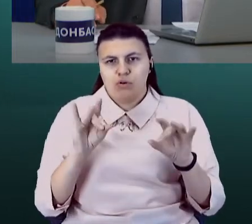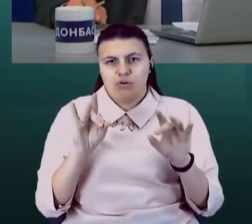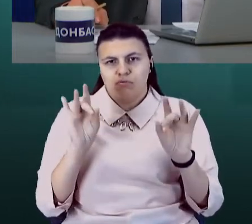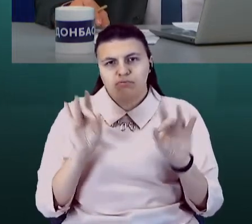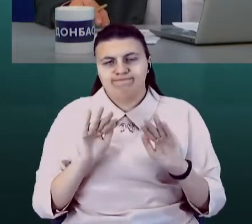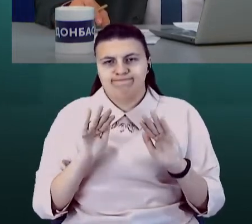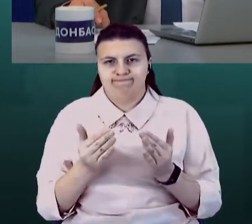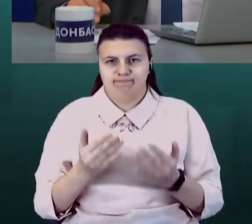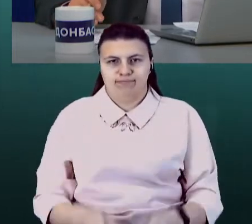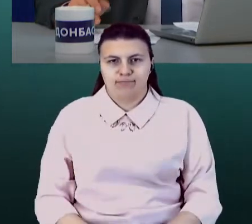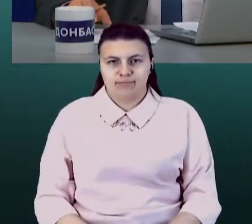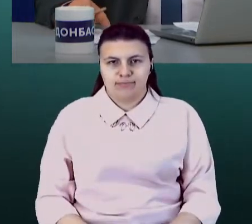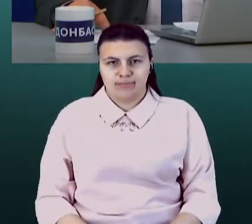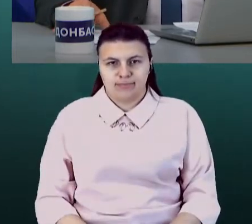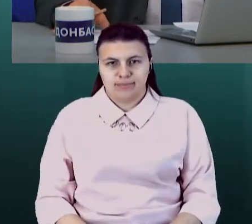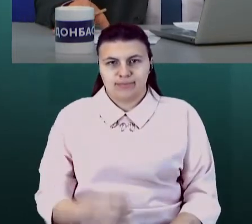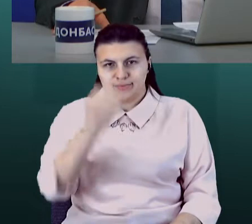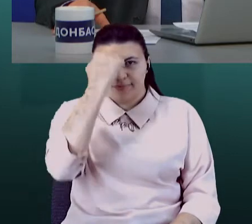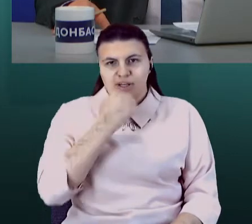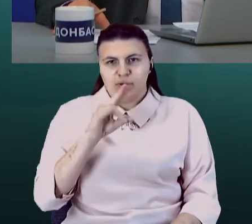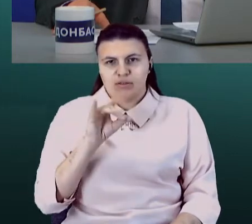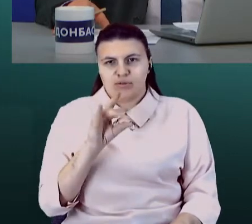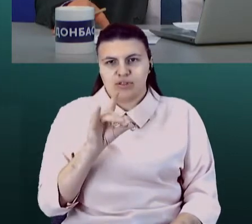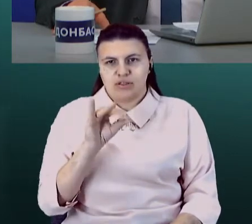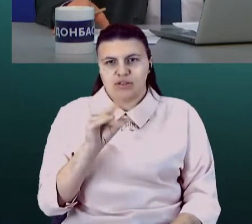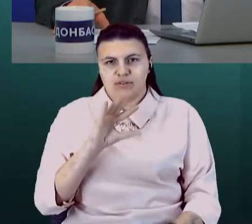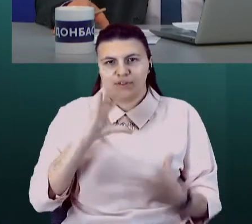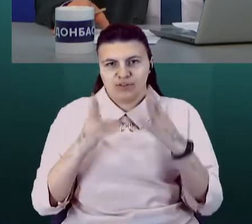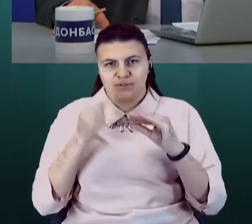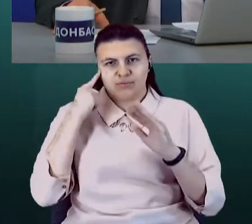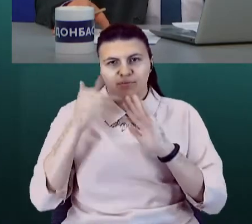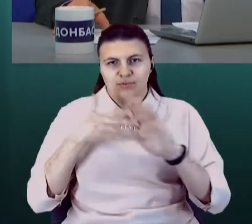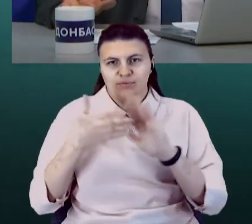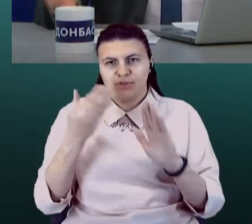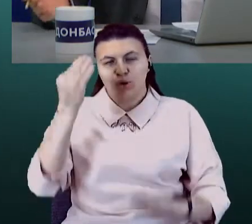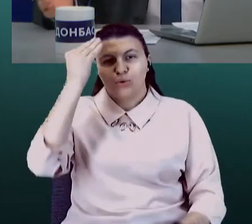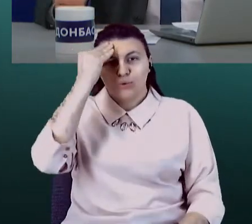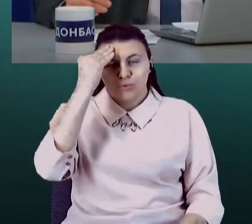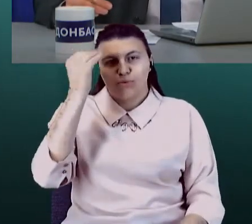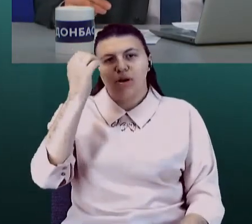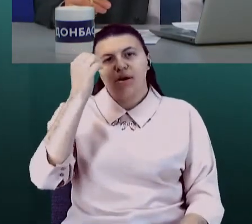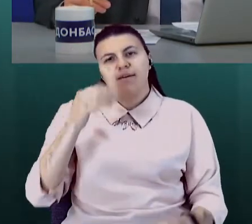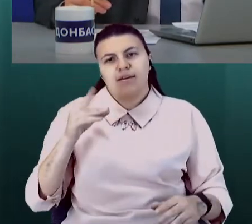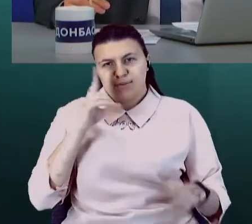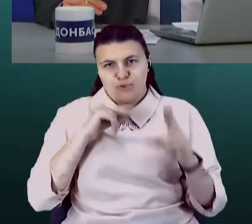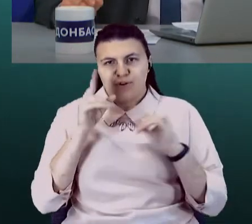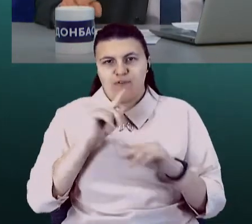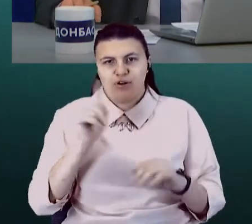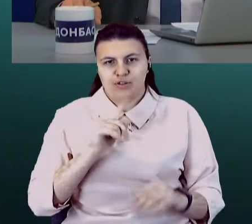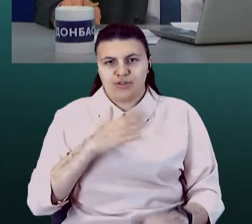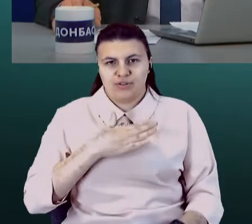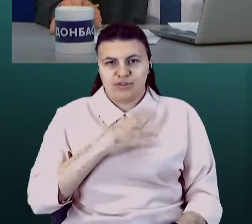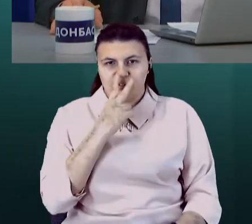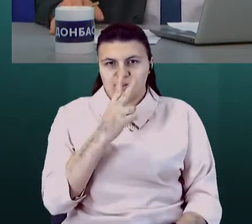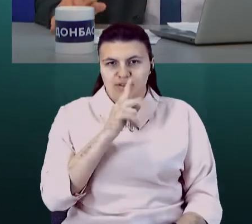Що ж, я вам дякую, пане Олександре, зрозуміла загалом ваша думка. Сподіваюся, наші глядачі дотримуються тих рекомендацій,